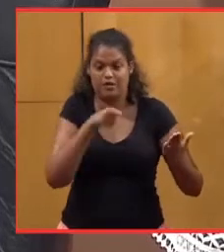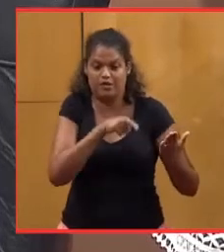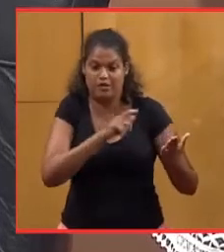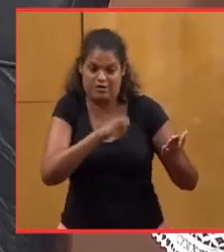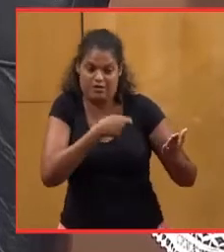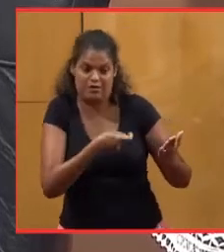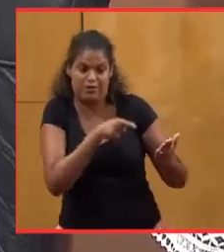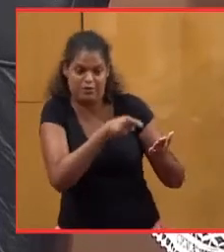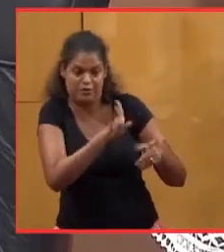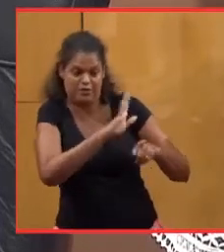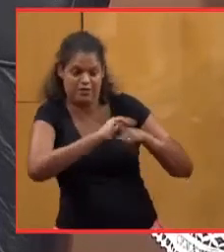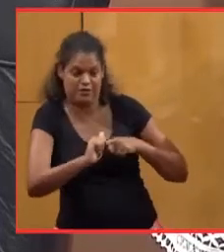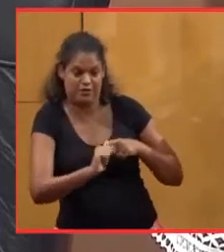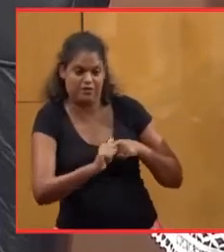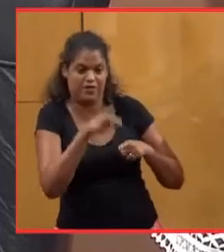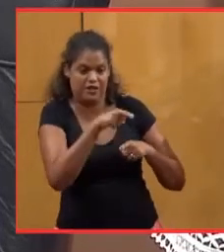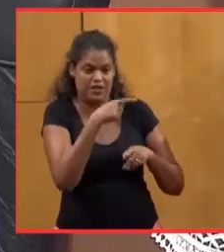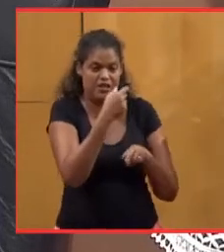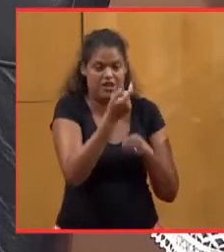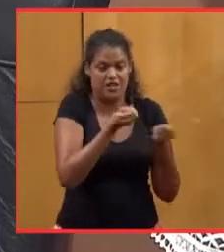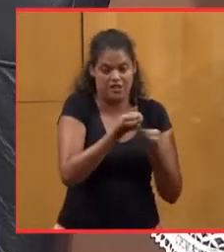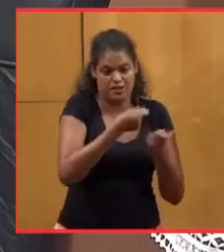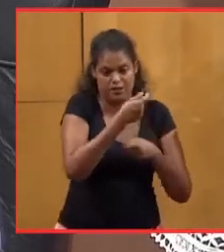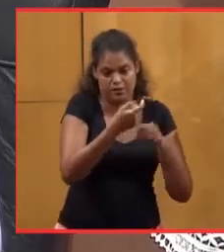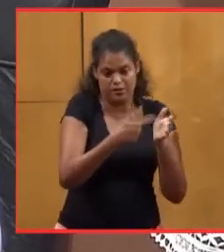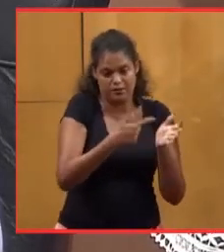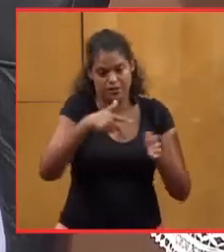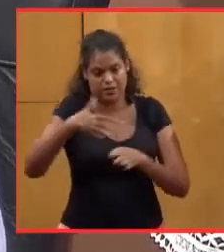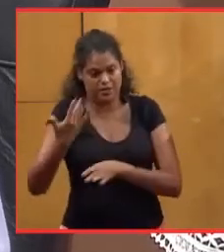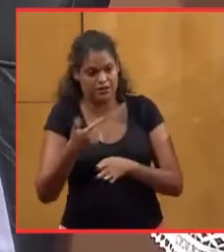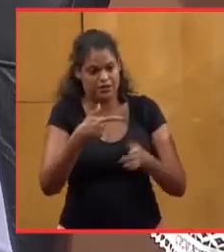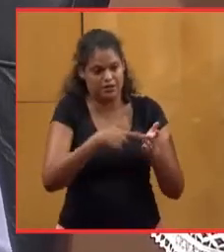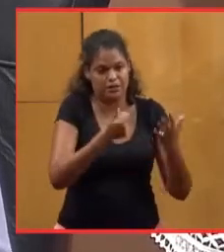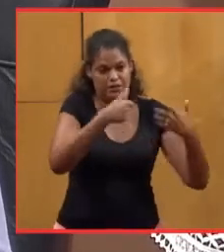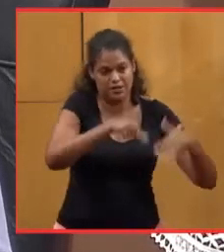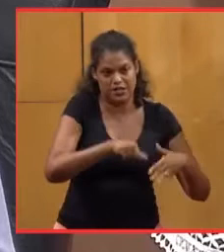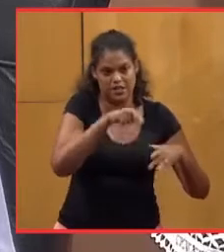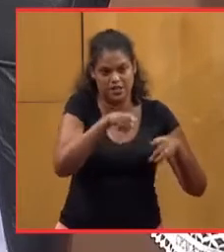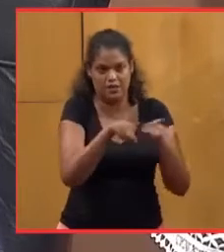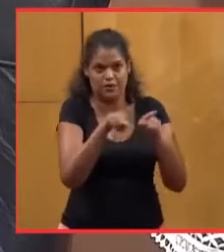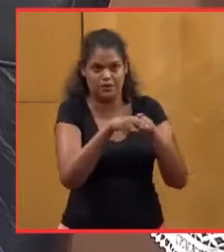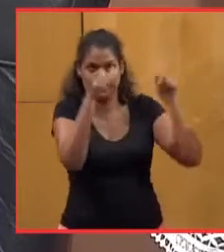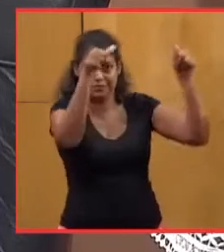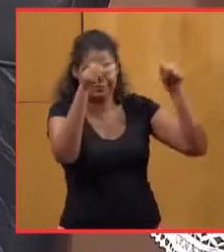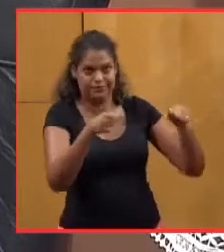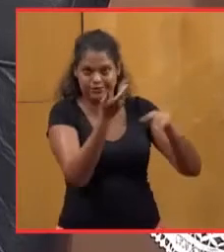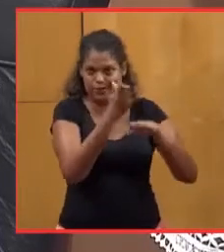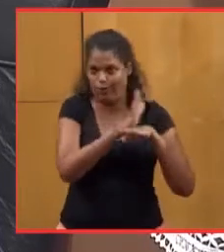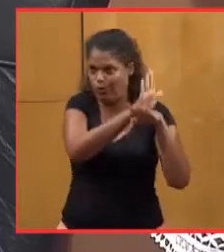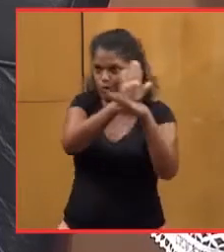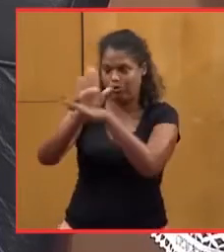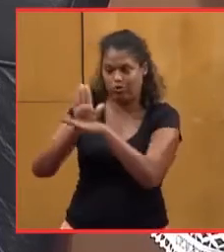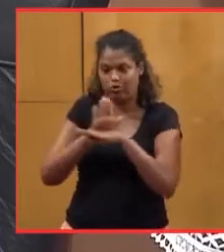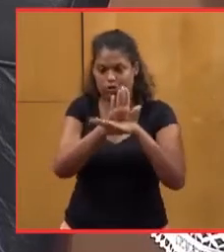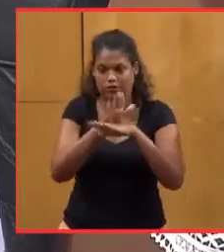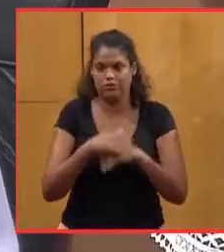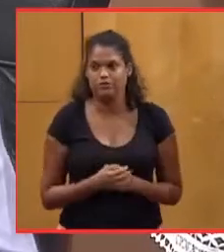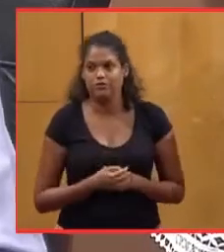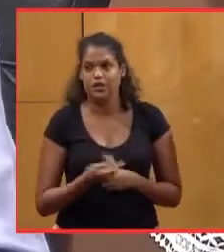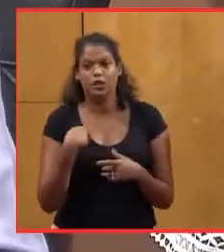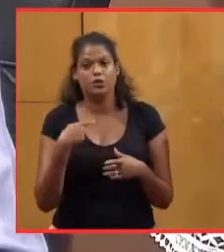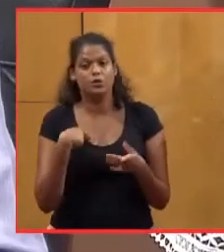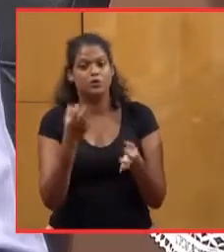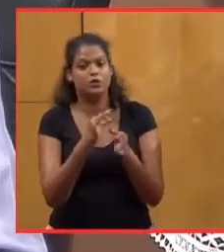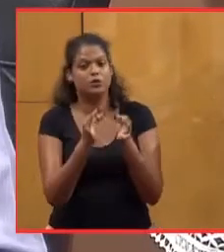2015 avec la gestion 2016 et de l'afficher publiquement. J'en conclue donc